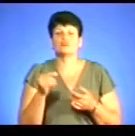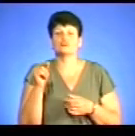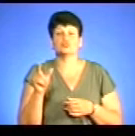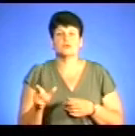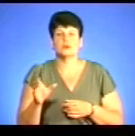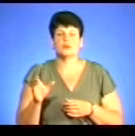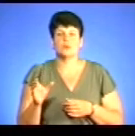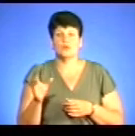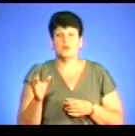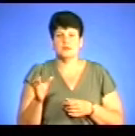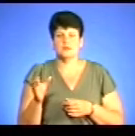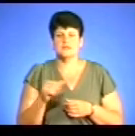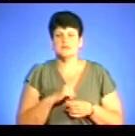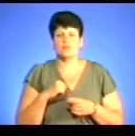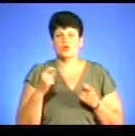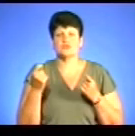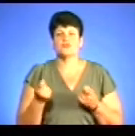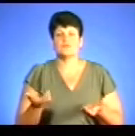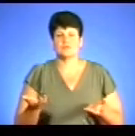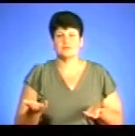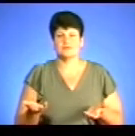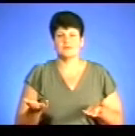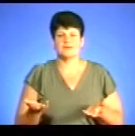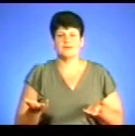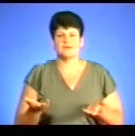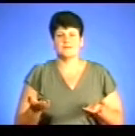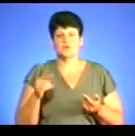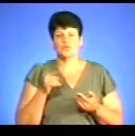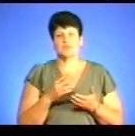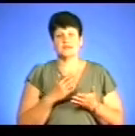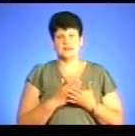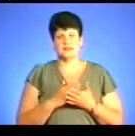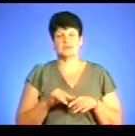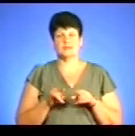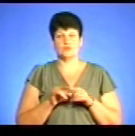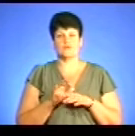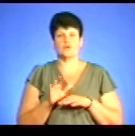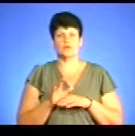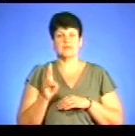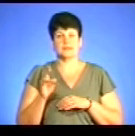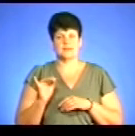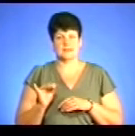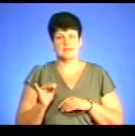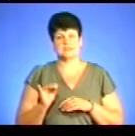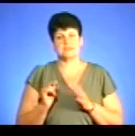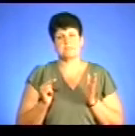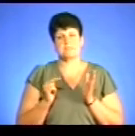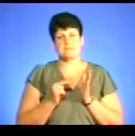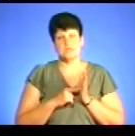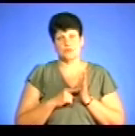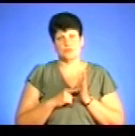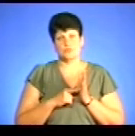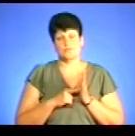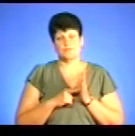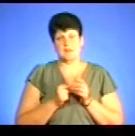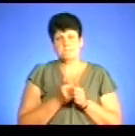найдешевшої? Ні, тут так не можна сказати роздрібна найдешевша. Тут є також деякі виробники з метою, скажімо, для того, щоб